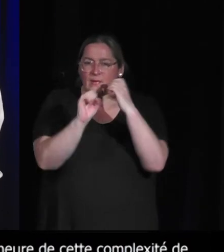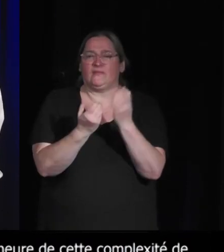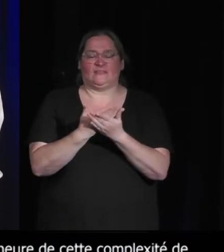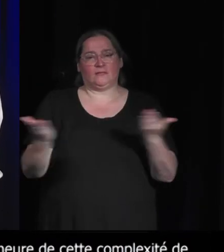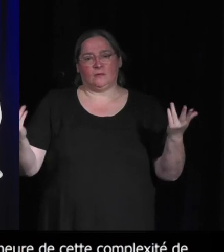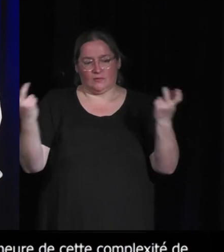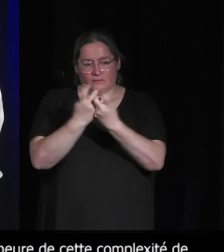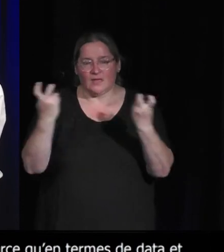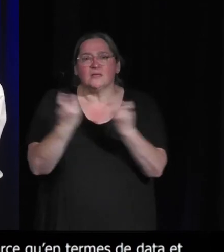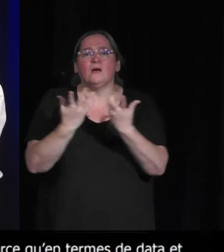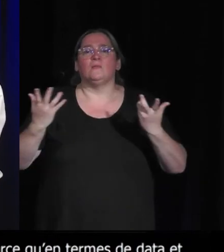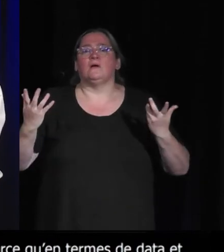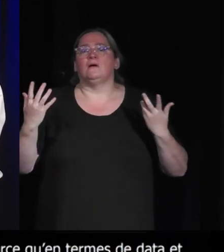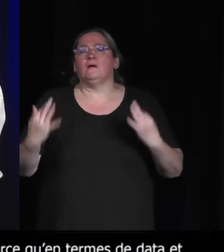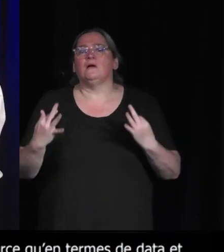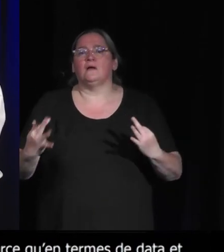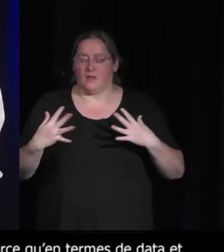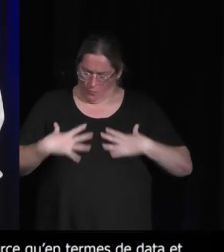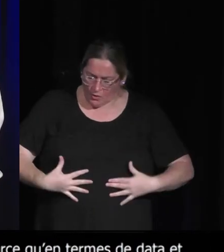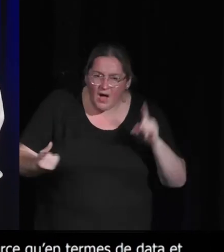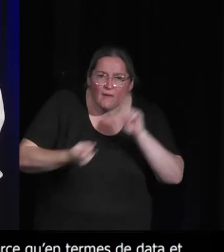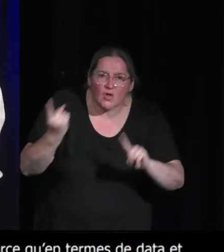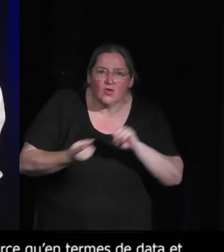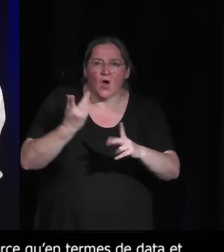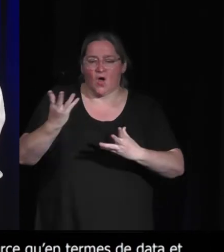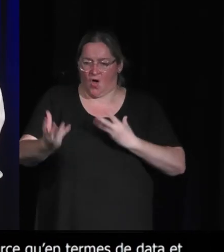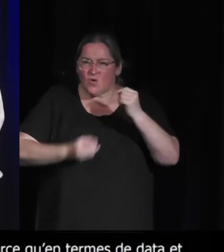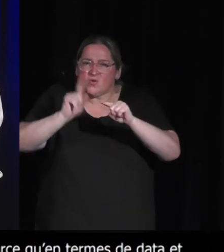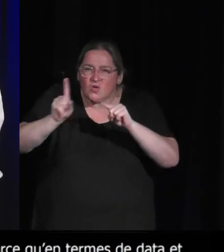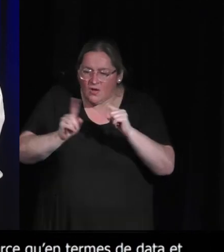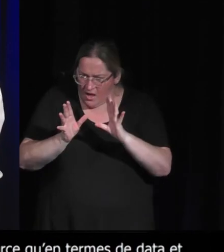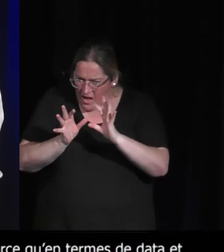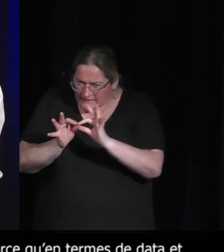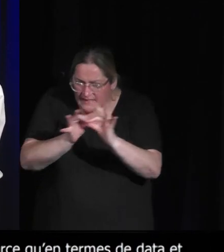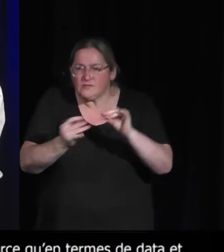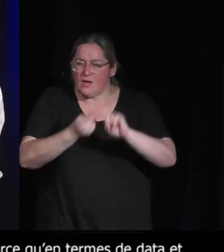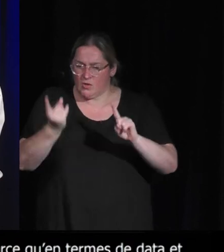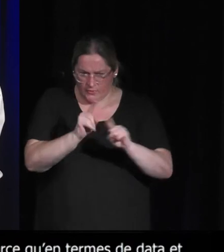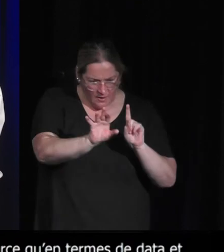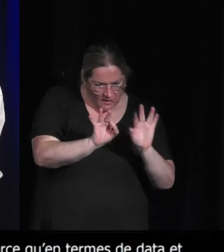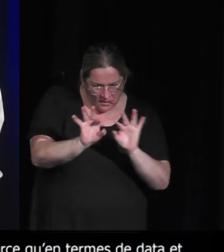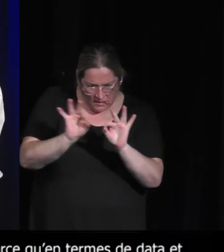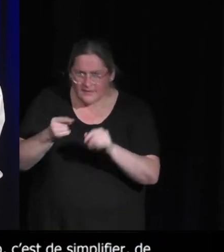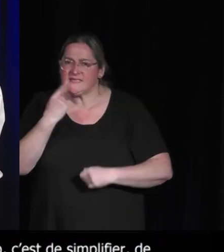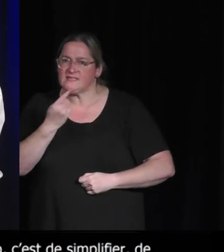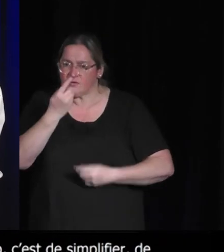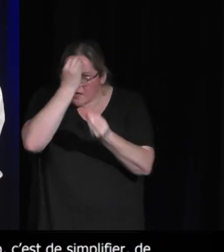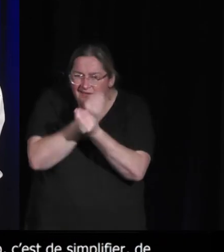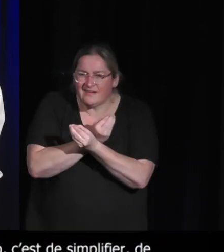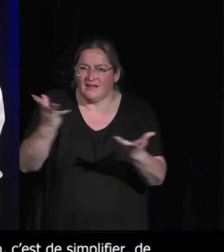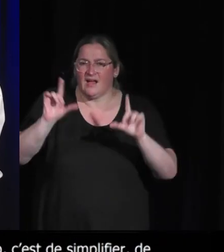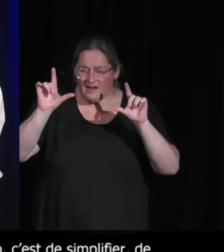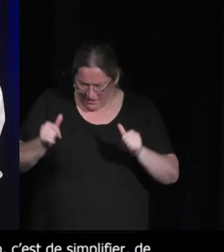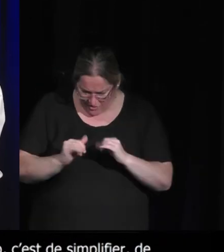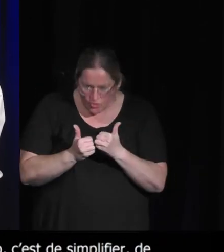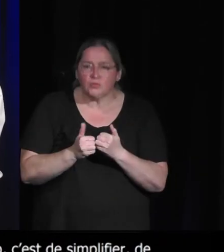comportements importants. Finalement, tu fais passer un message dans les interactions même, dans les systèmes d'interaction même.